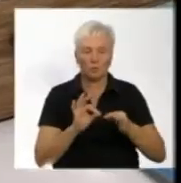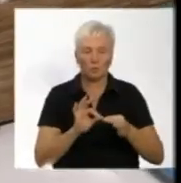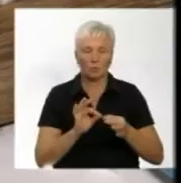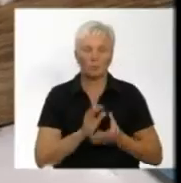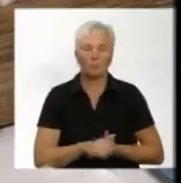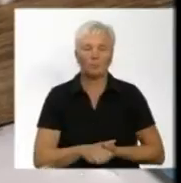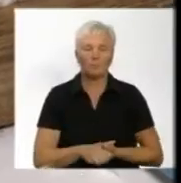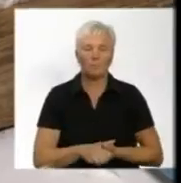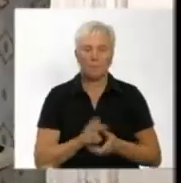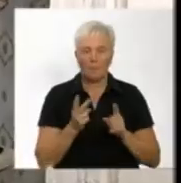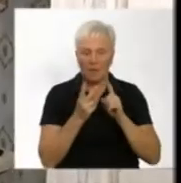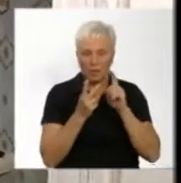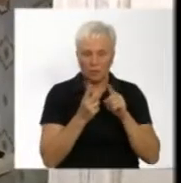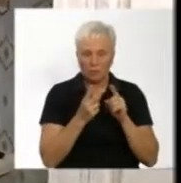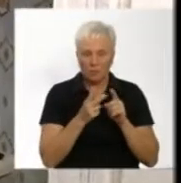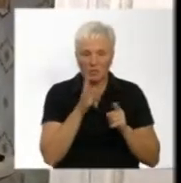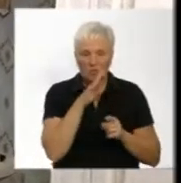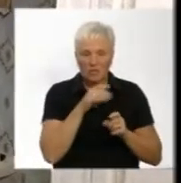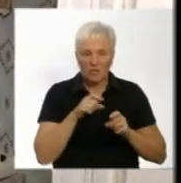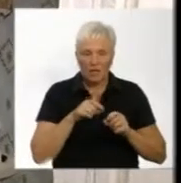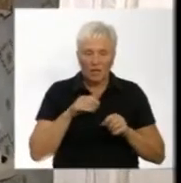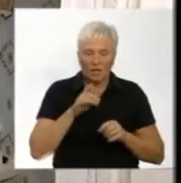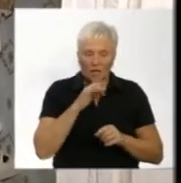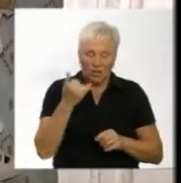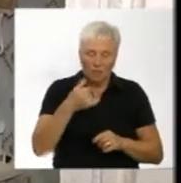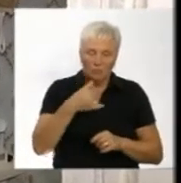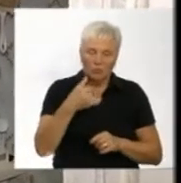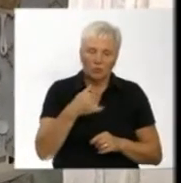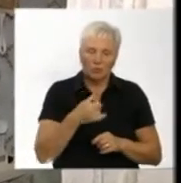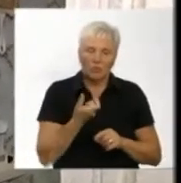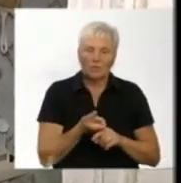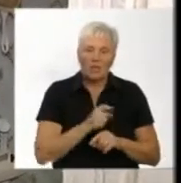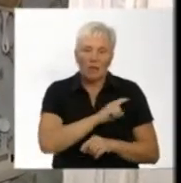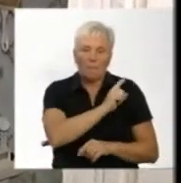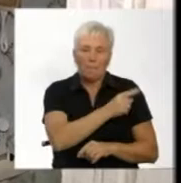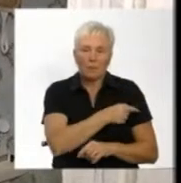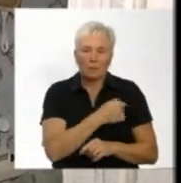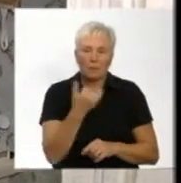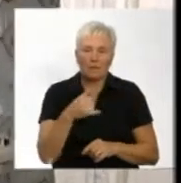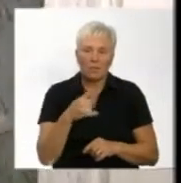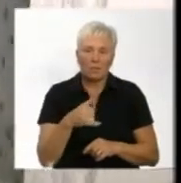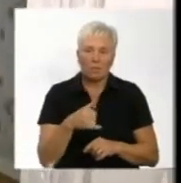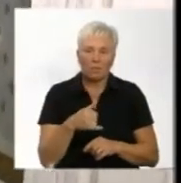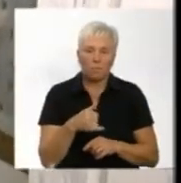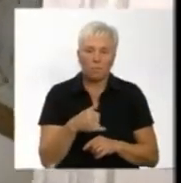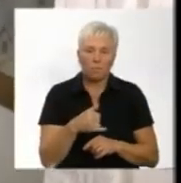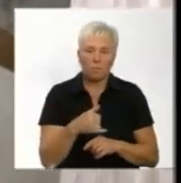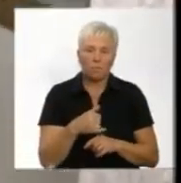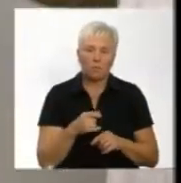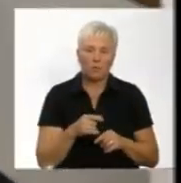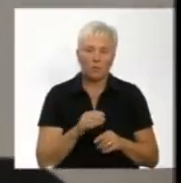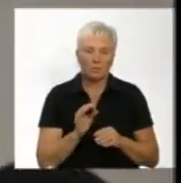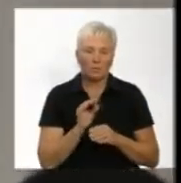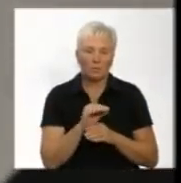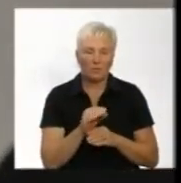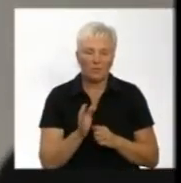другий місяць вода біжить таким напором. Це максимальний напор. От вважте, при ваших очах воно чуть-чуть добавляється, а то